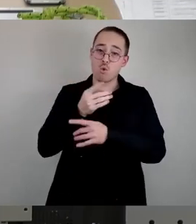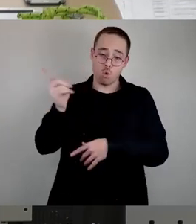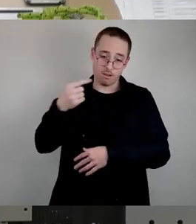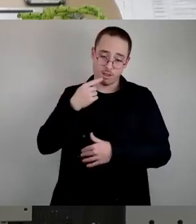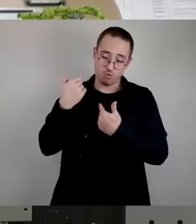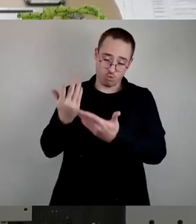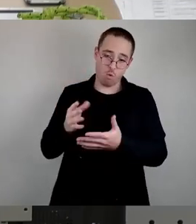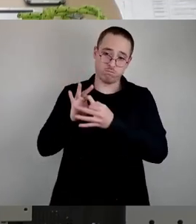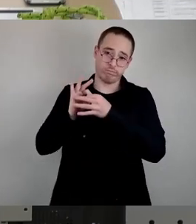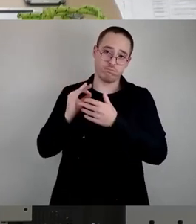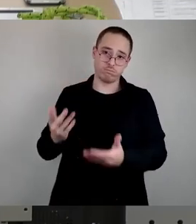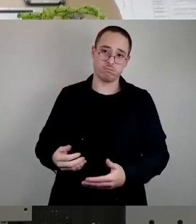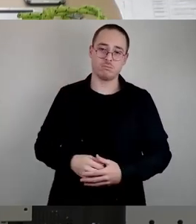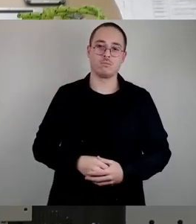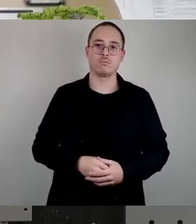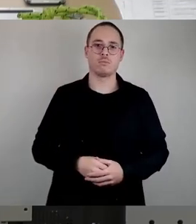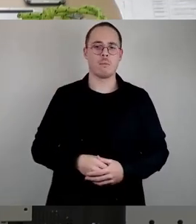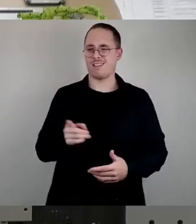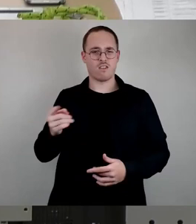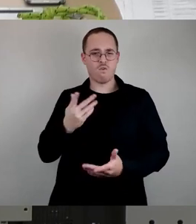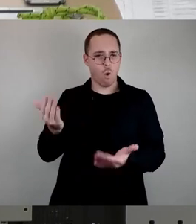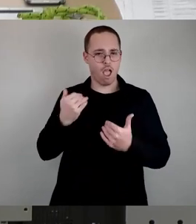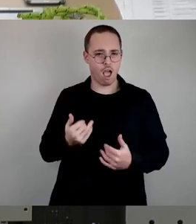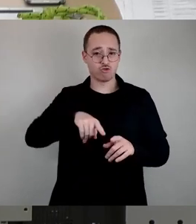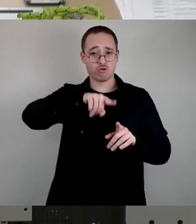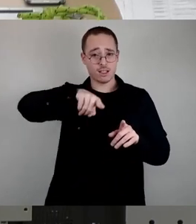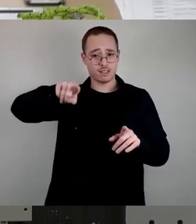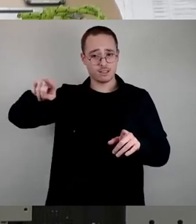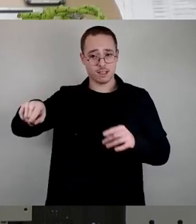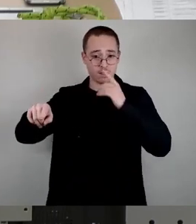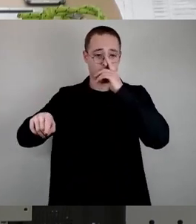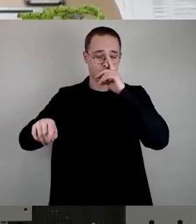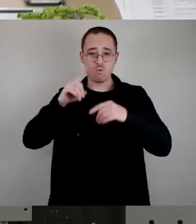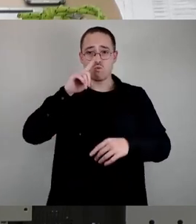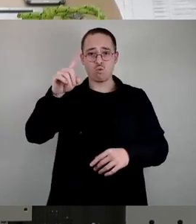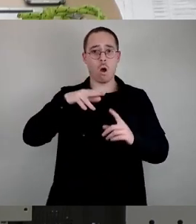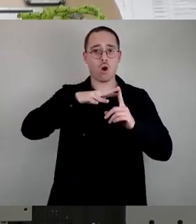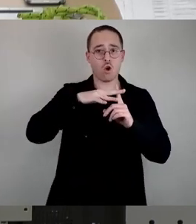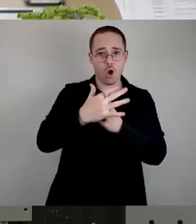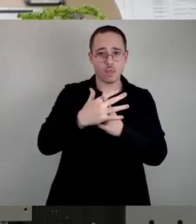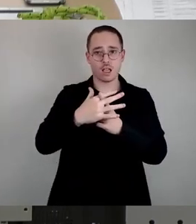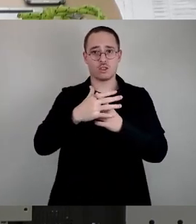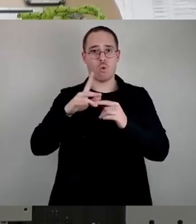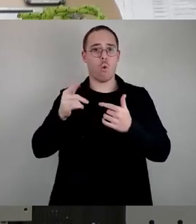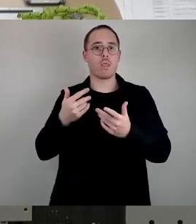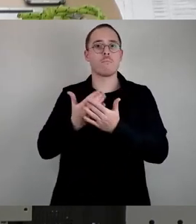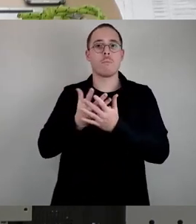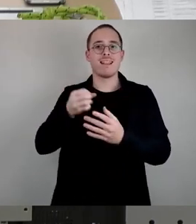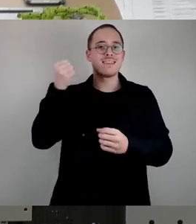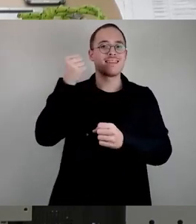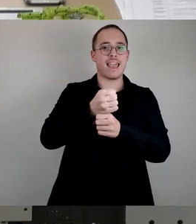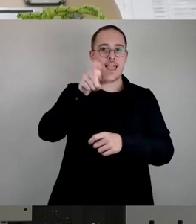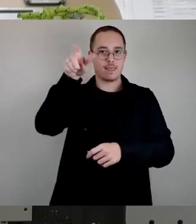zustande, dass diese Statistik den jeweiligen Kontext der Tat und auch den Täterhintergrund völlig unterschlägt. Wenn ein Afghane zum Beispiel auf dem